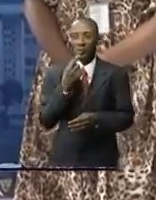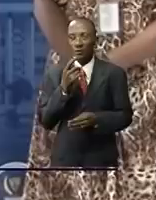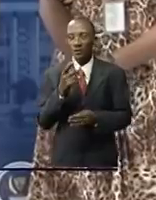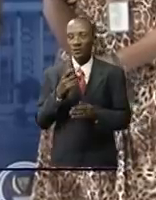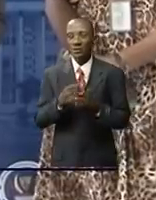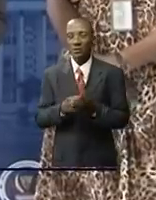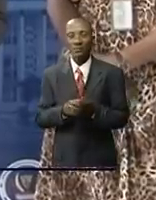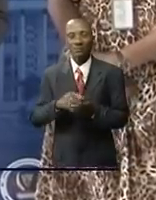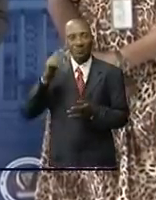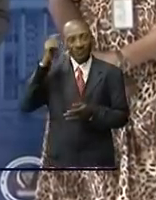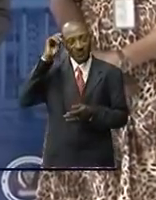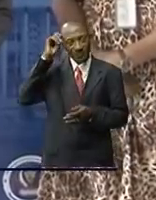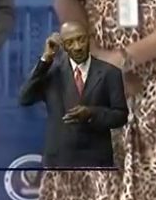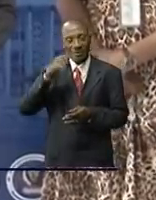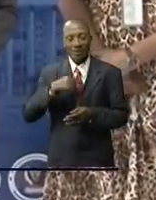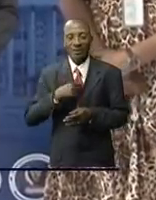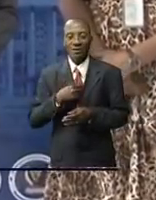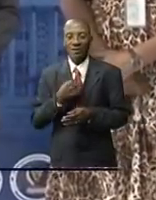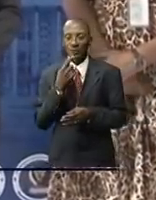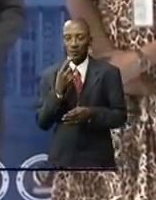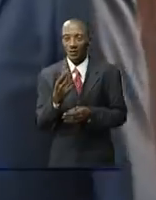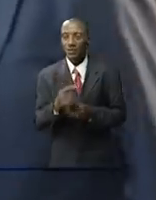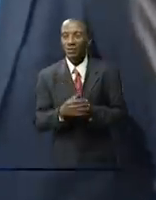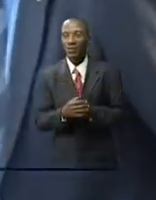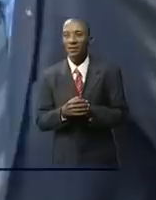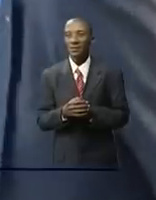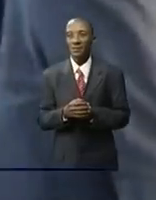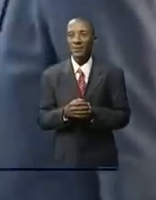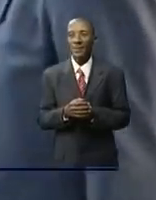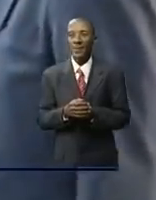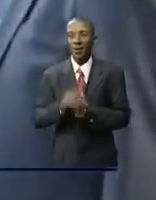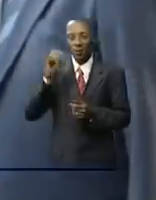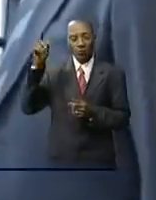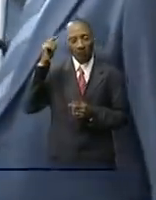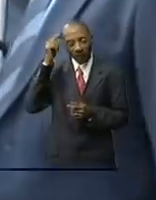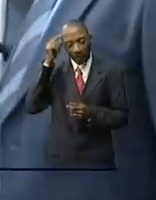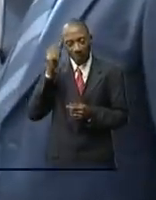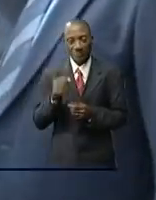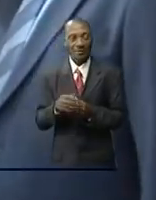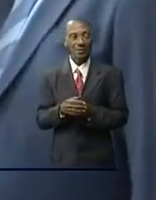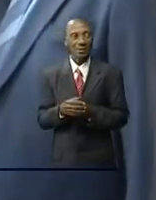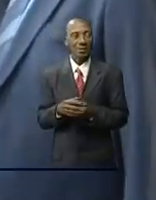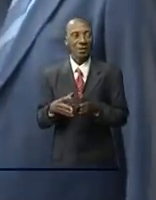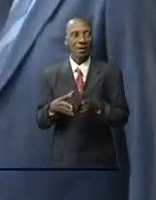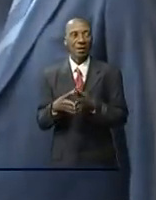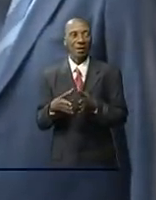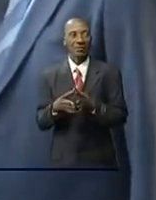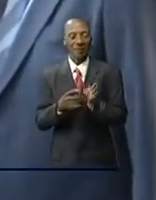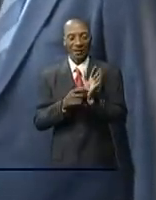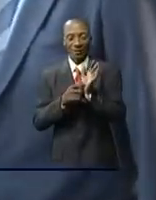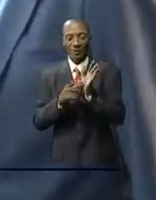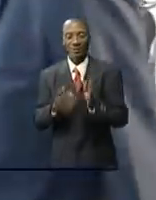La gratuité de l'éducation parce que nous pensons qu'autour de la gratuité il a beaucoup de défis,